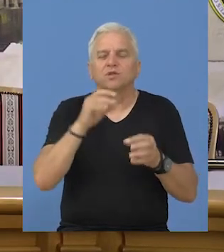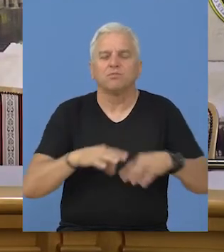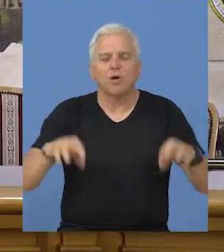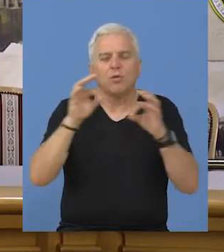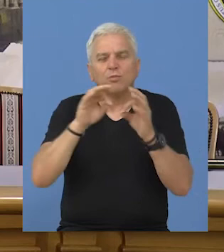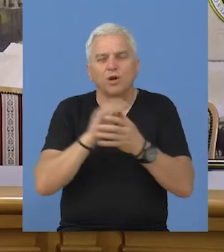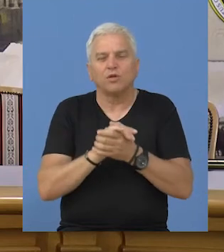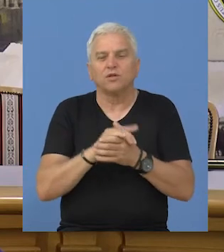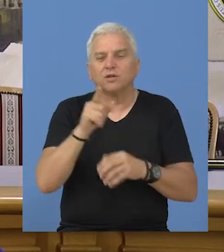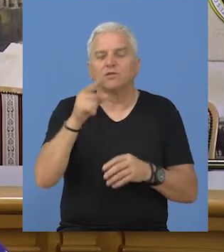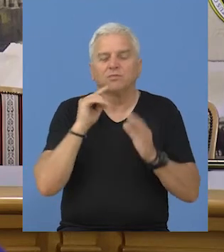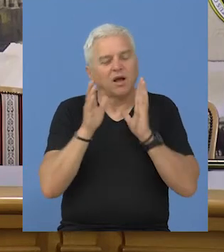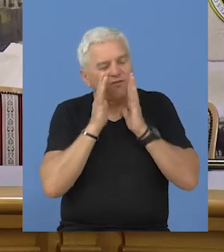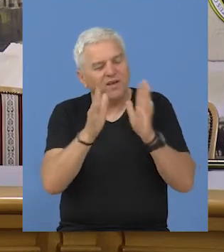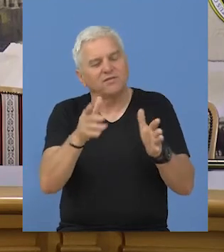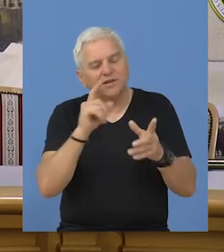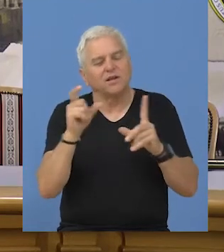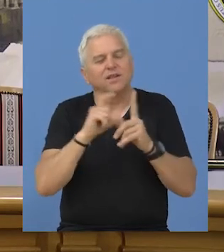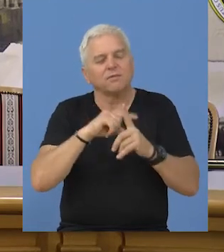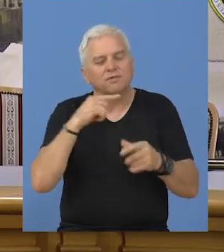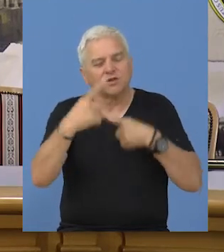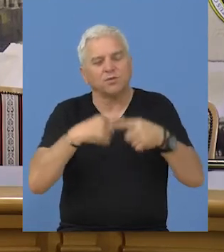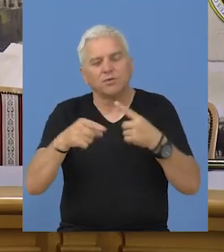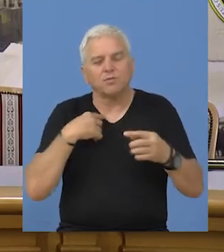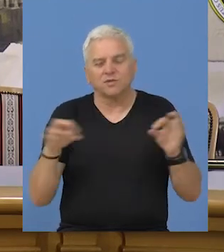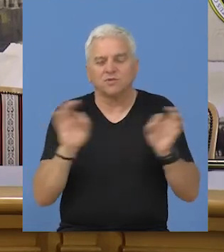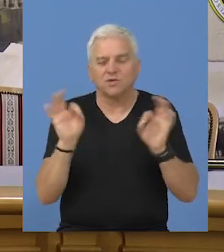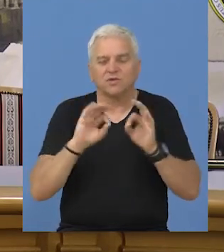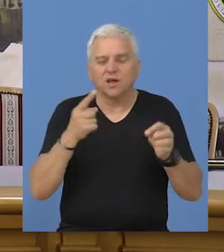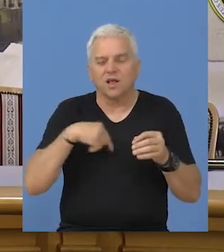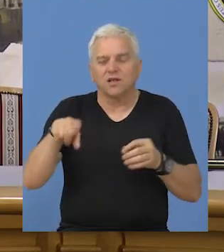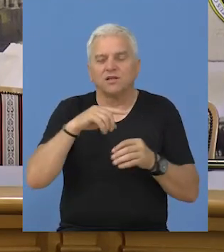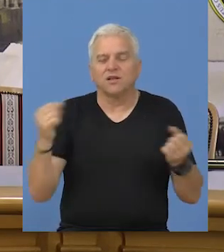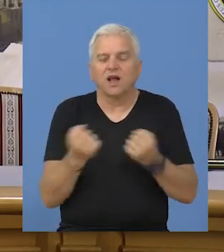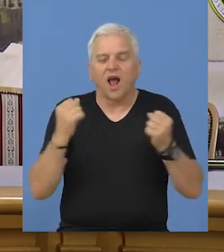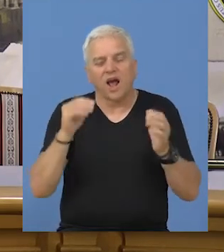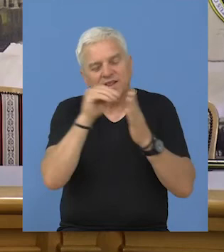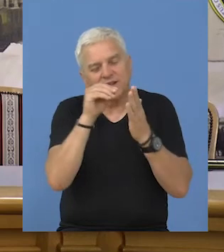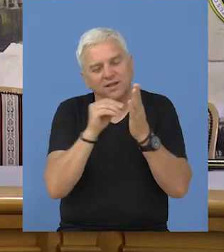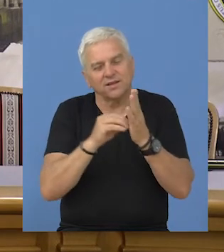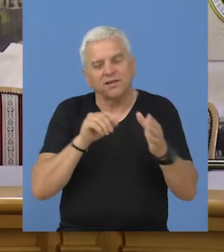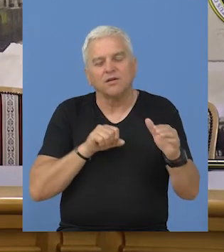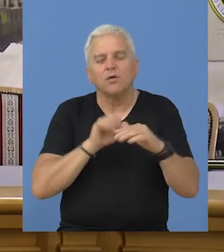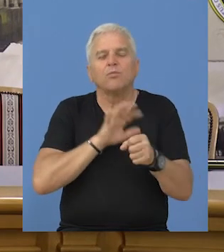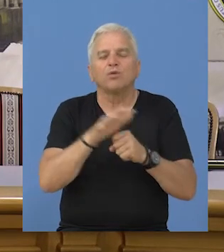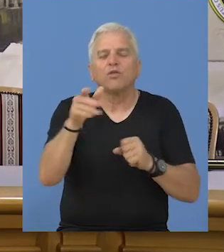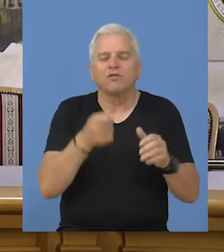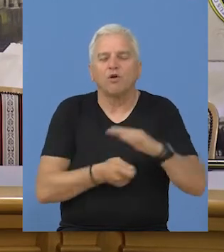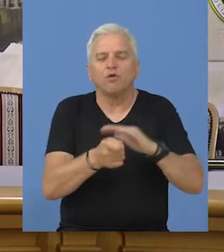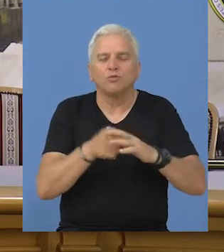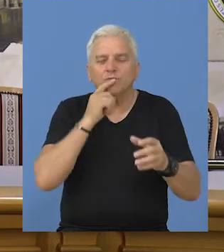puta učestvali na ovakvim projektima i posvećeni smo demokratskim promenama. Spremni smo da u naša akta i naš